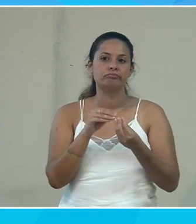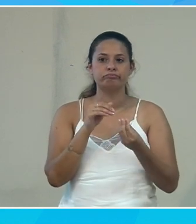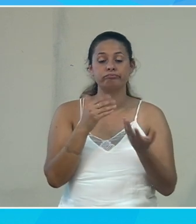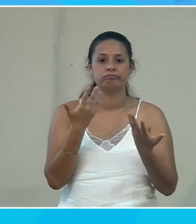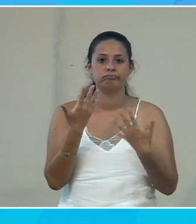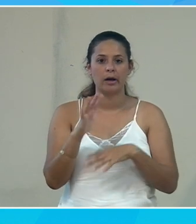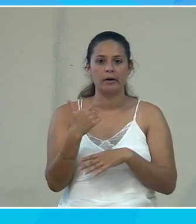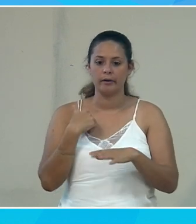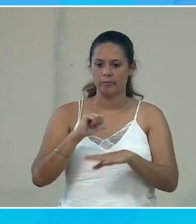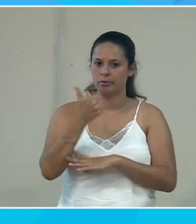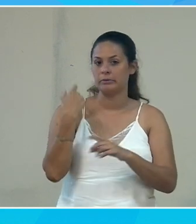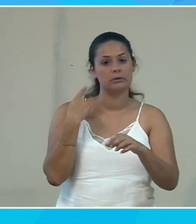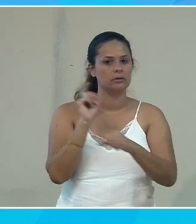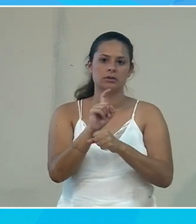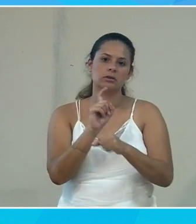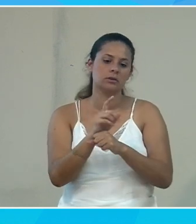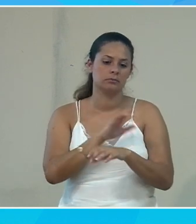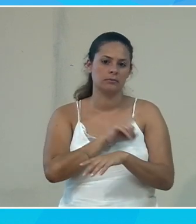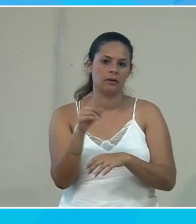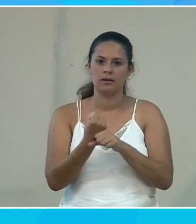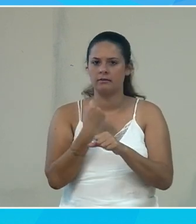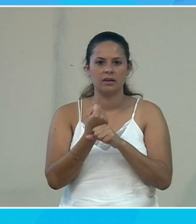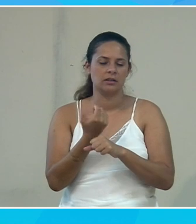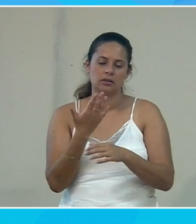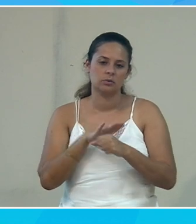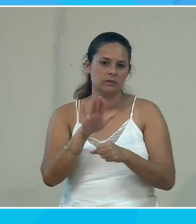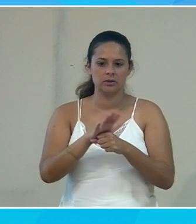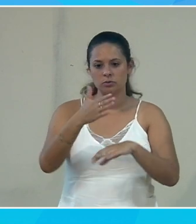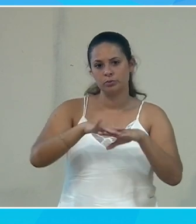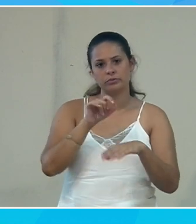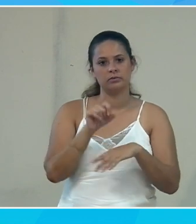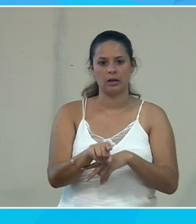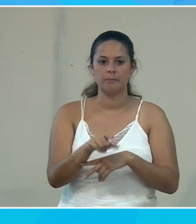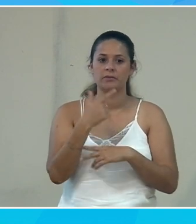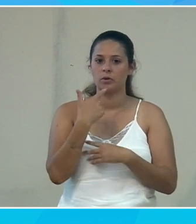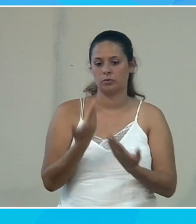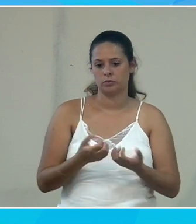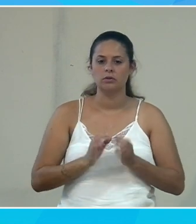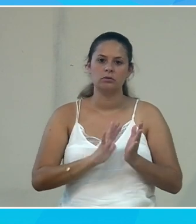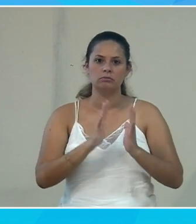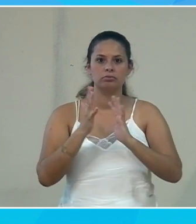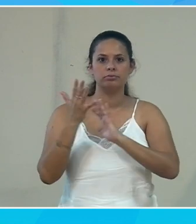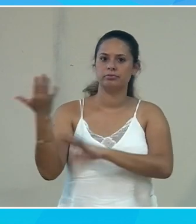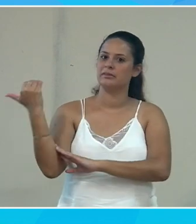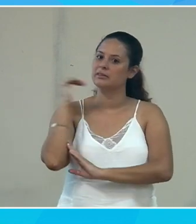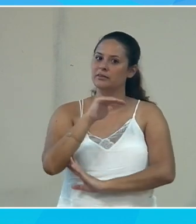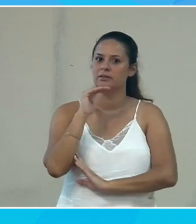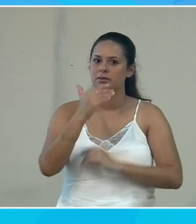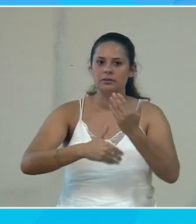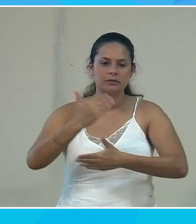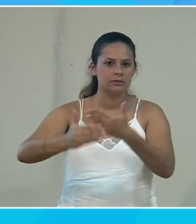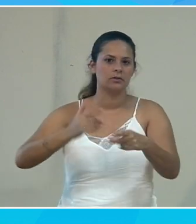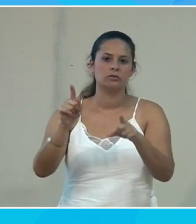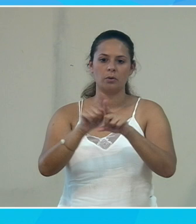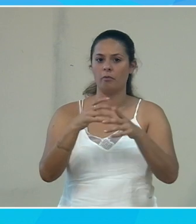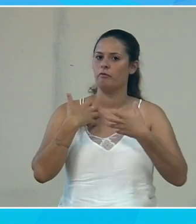et je suis le premier à le critiquer parce qu'on n'a pas travaillé suffisamment bien sur ce sujet. Aujourd'hui, ça évolue et ça évolue vraiment très très vite parce qu